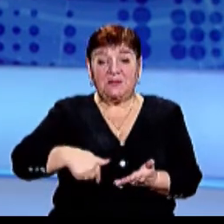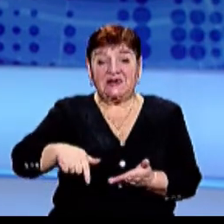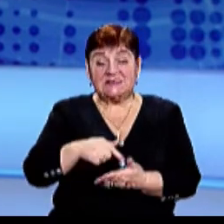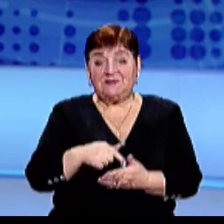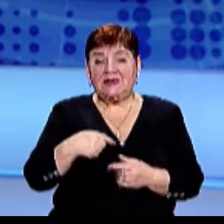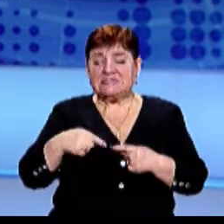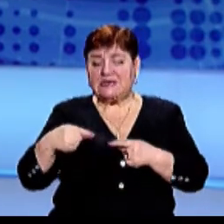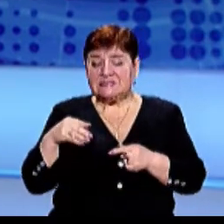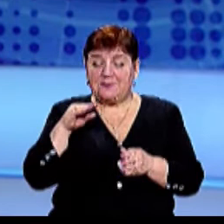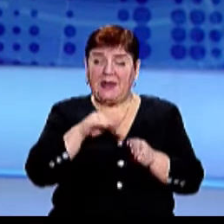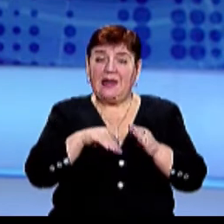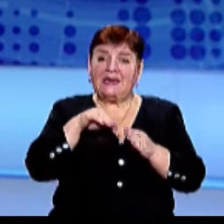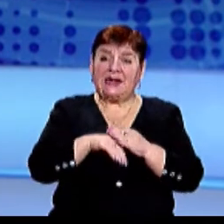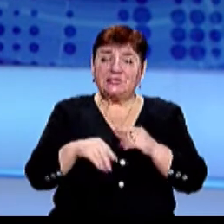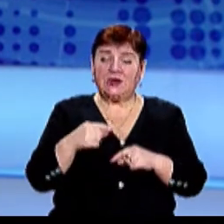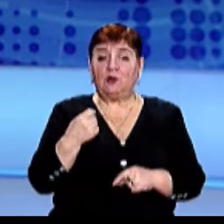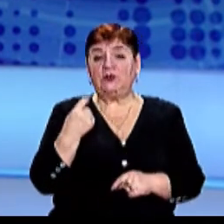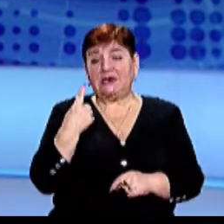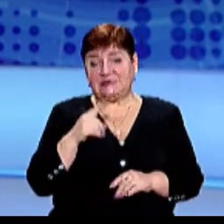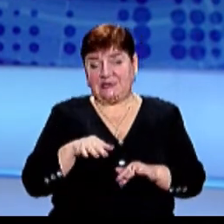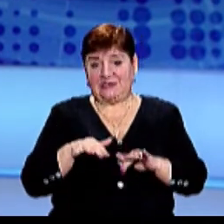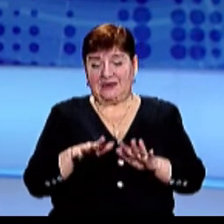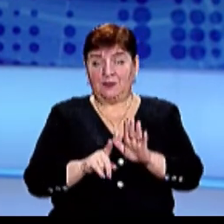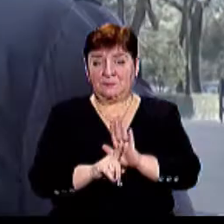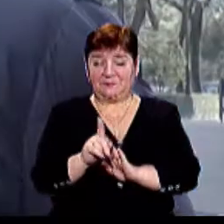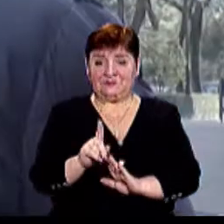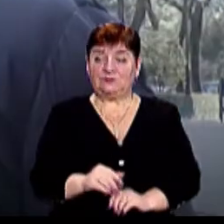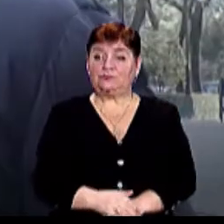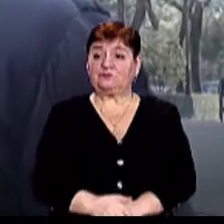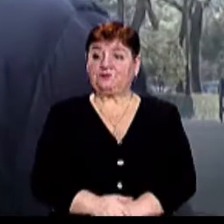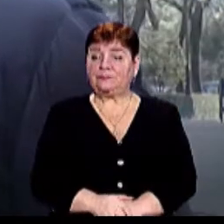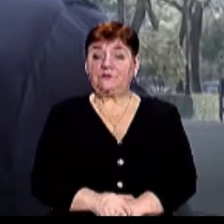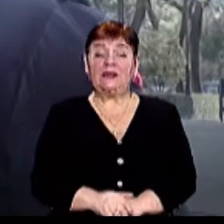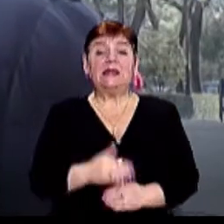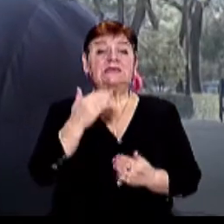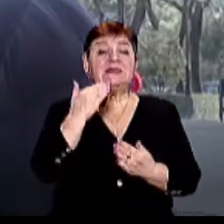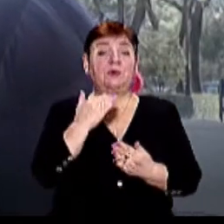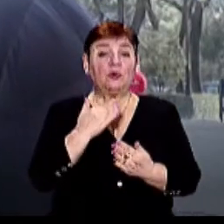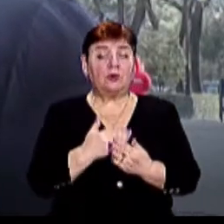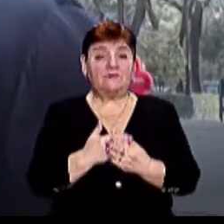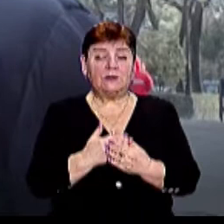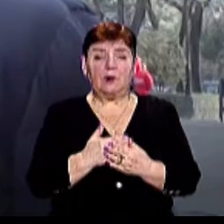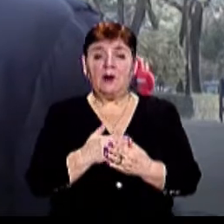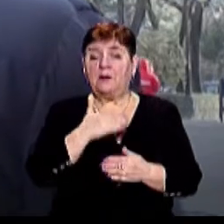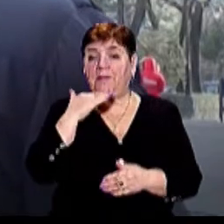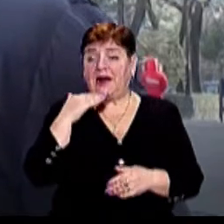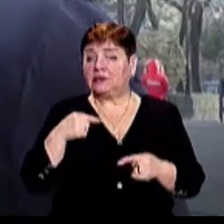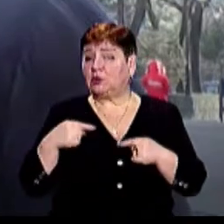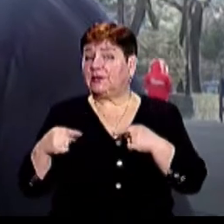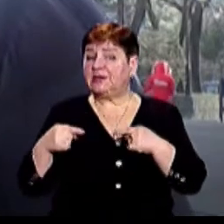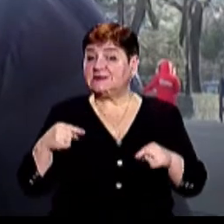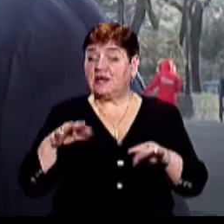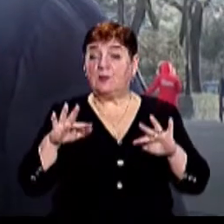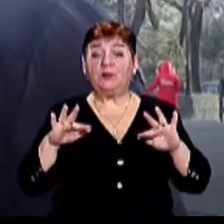різними начинками Стартують завтра об 11-й годині Заплановано дуже багато різних подій